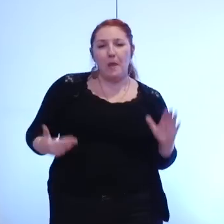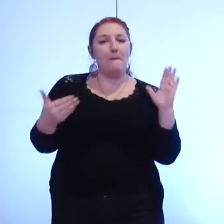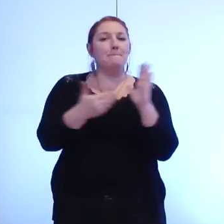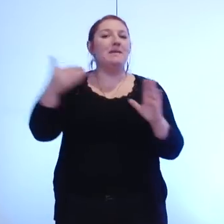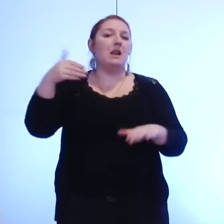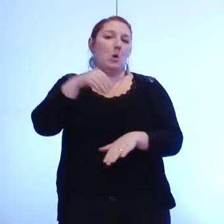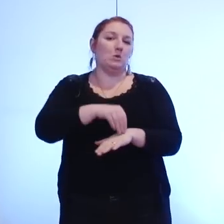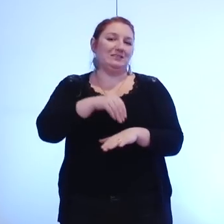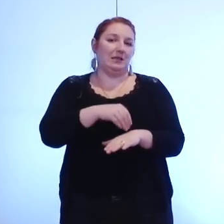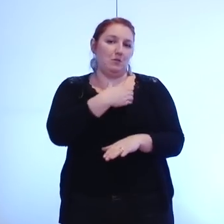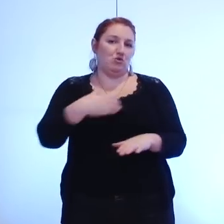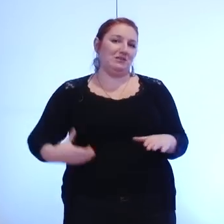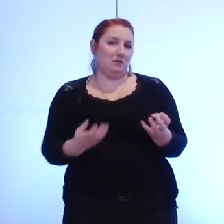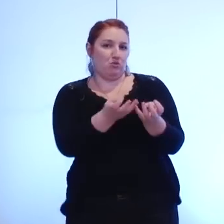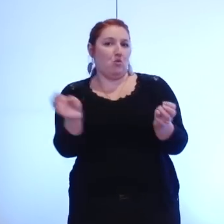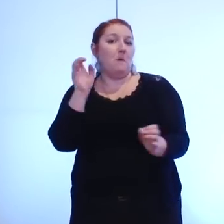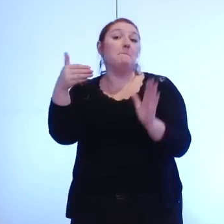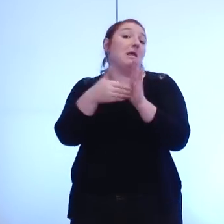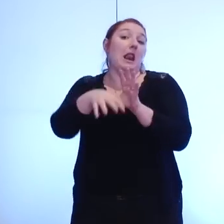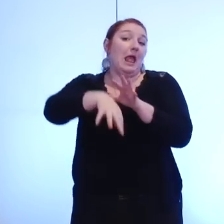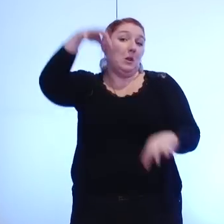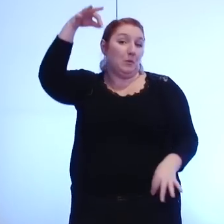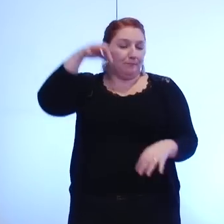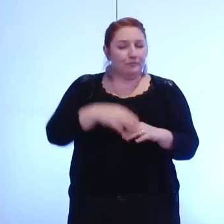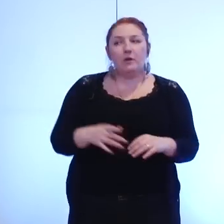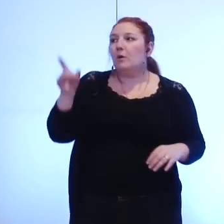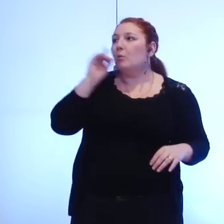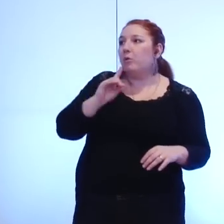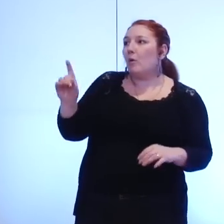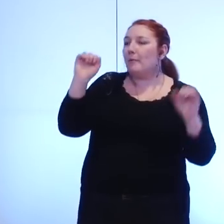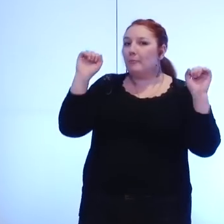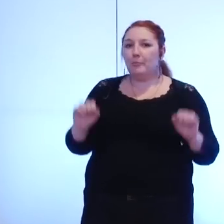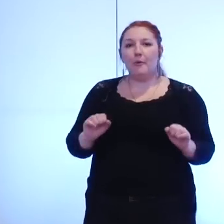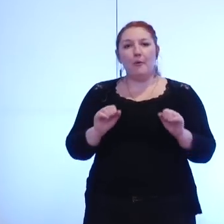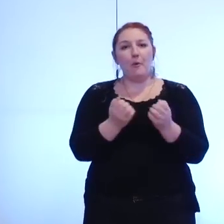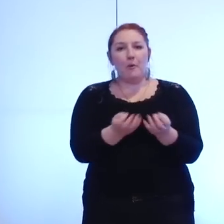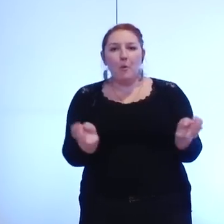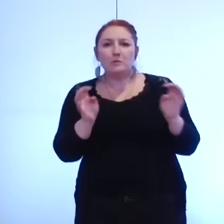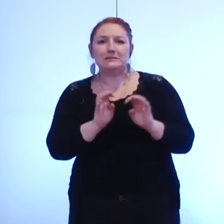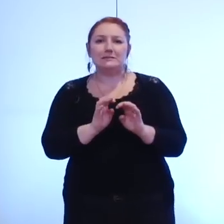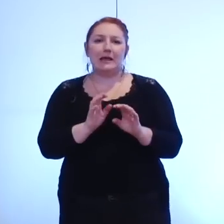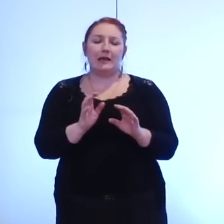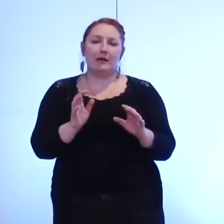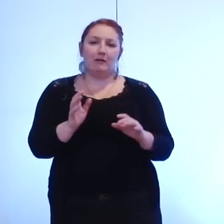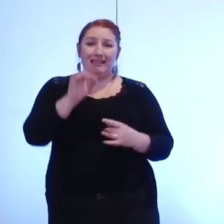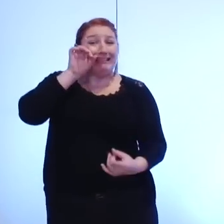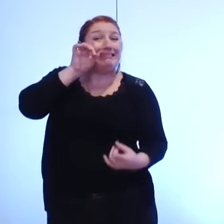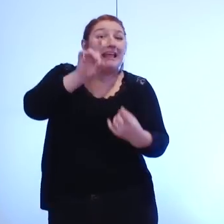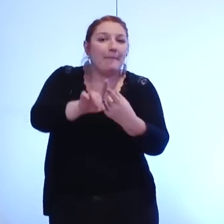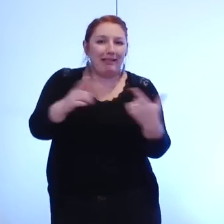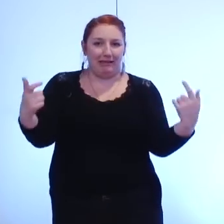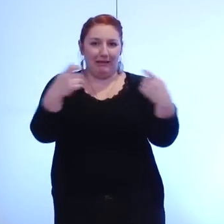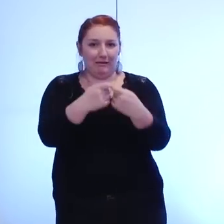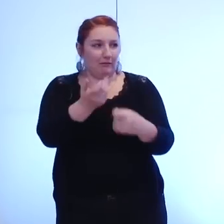est-ce qu'on pourrait pas organiser des conseils thématiques de territoire je